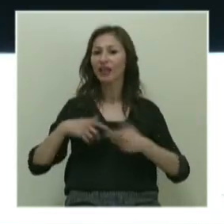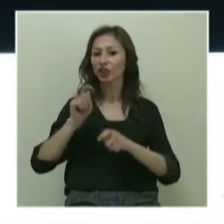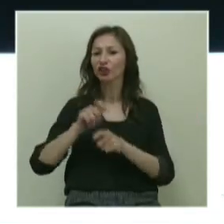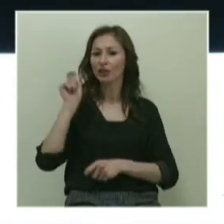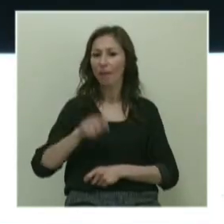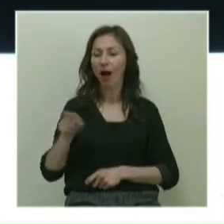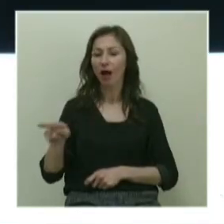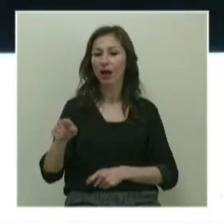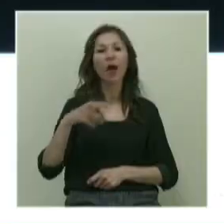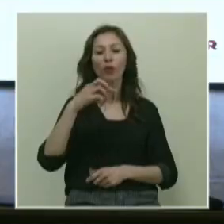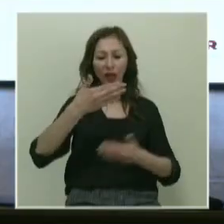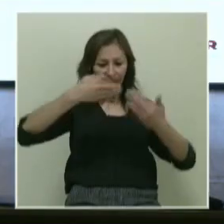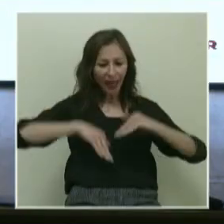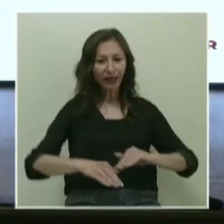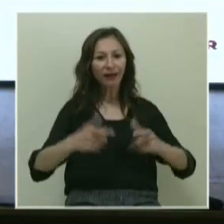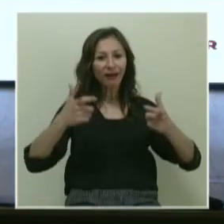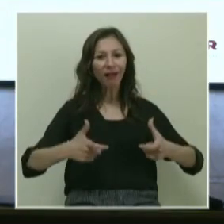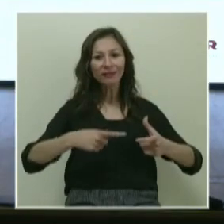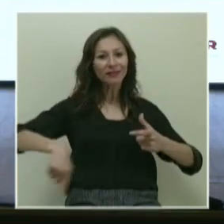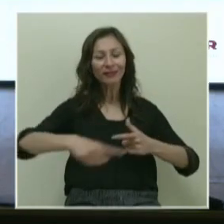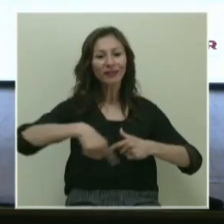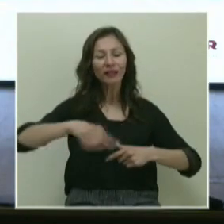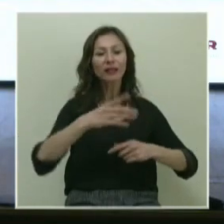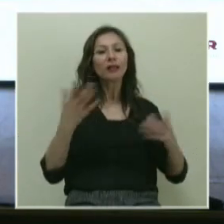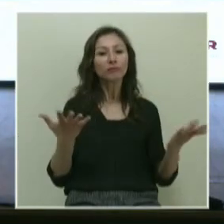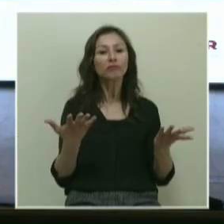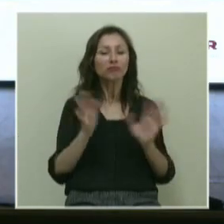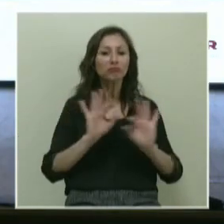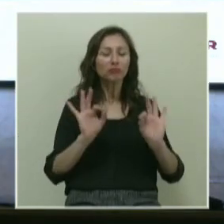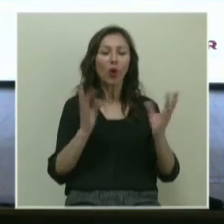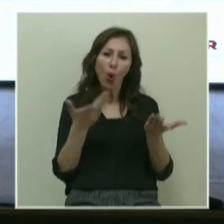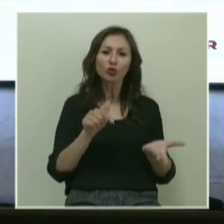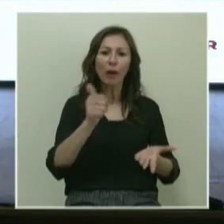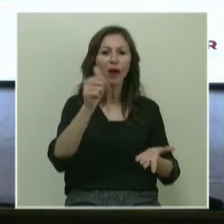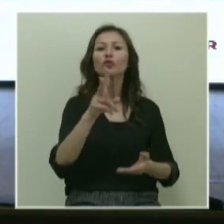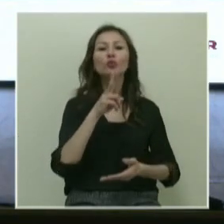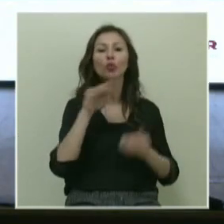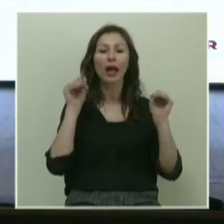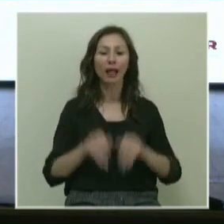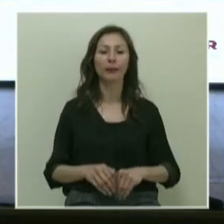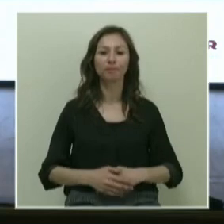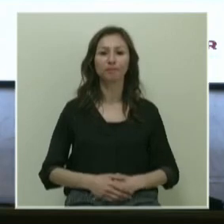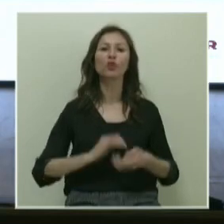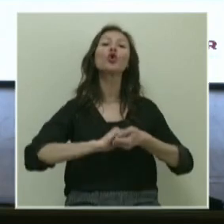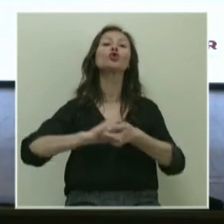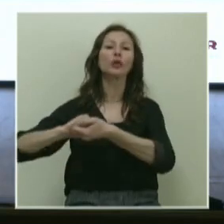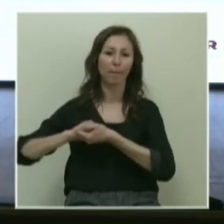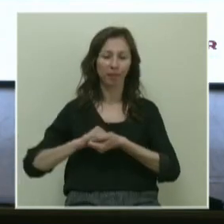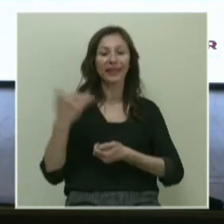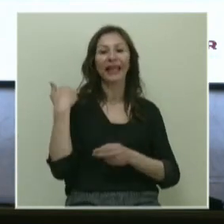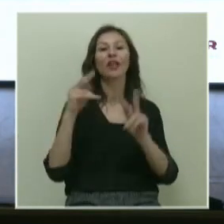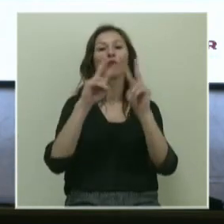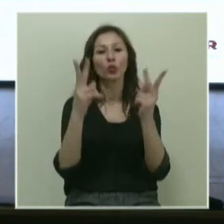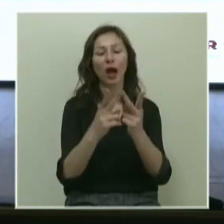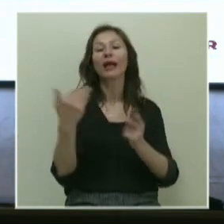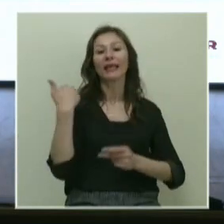Potansiyel var yerin altında. Aynı kadar güzel. Çok iyi. Peki, o zaman sonuna geldim. Dostlarım, yeni dünya